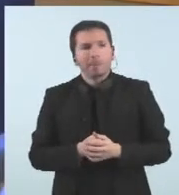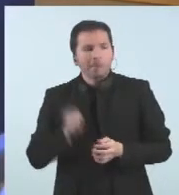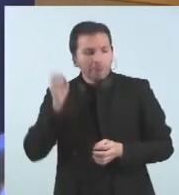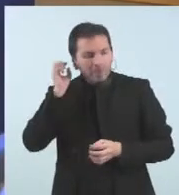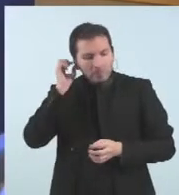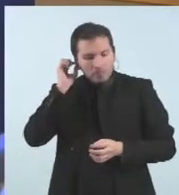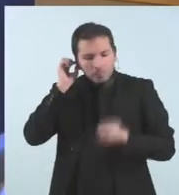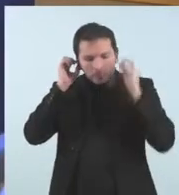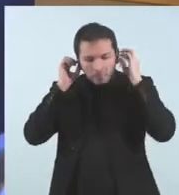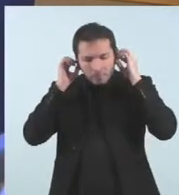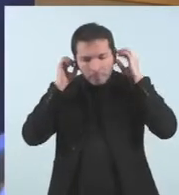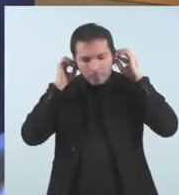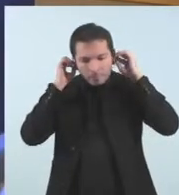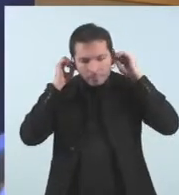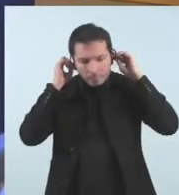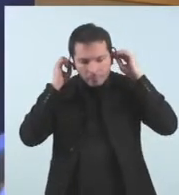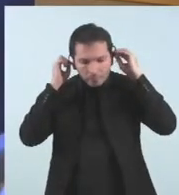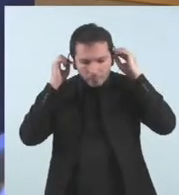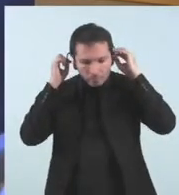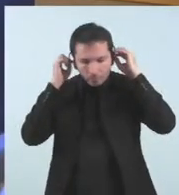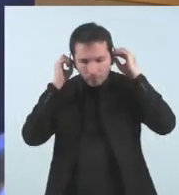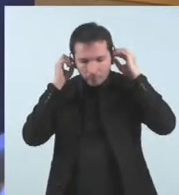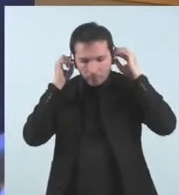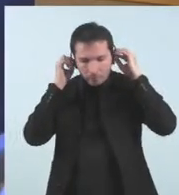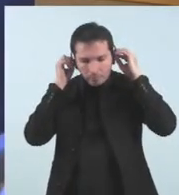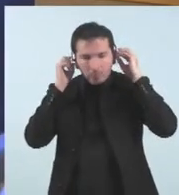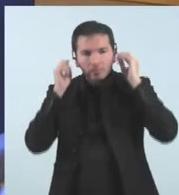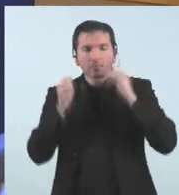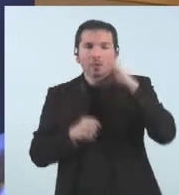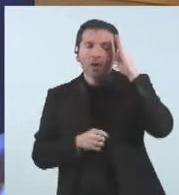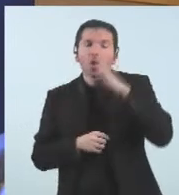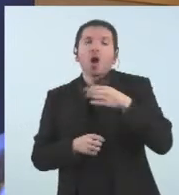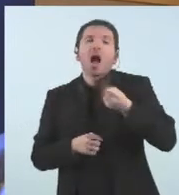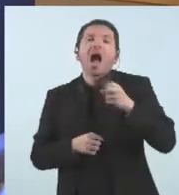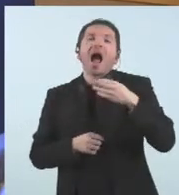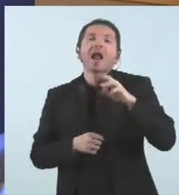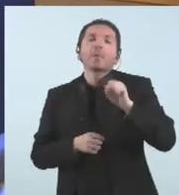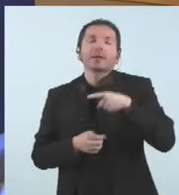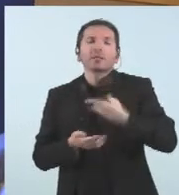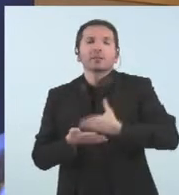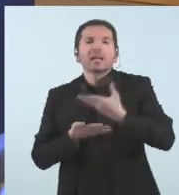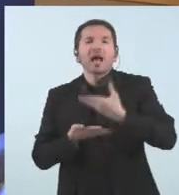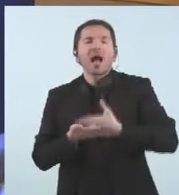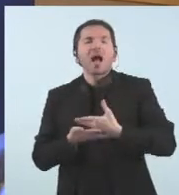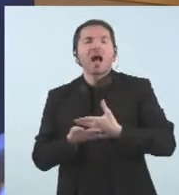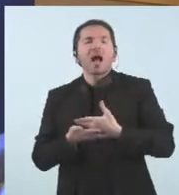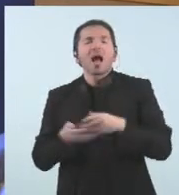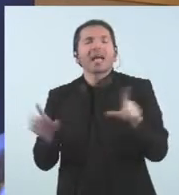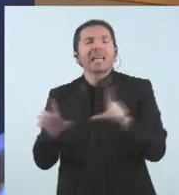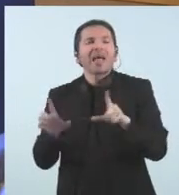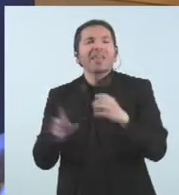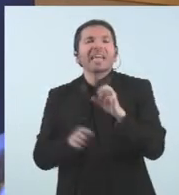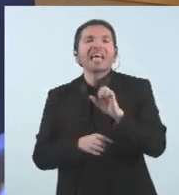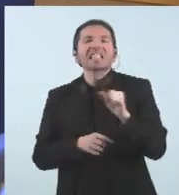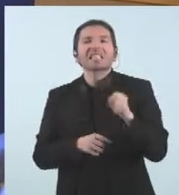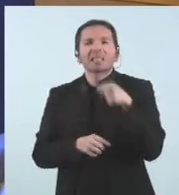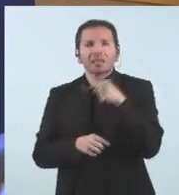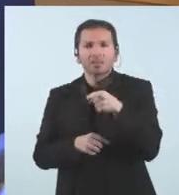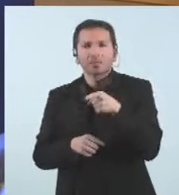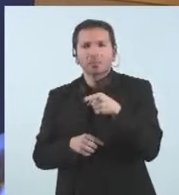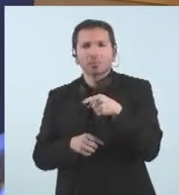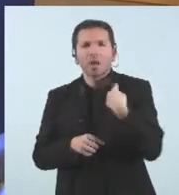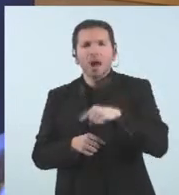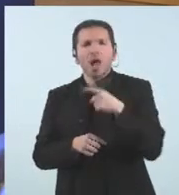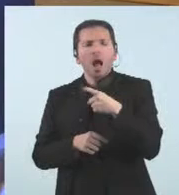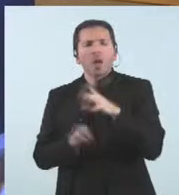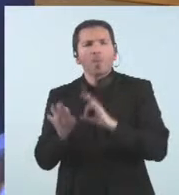gràcies Sí, la bona tarda ministra Albert Sant Joan de la Cadena CER quant abans les baixes del Sars no sé si també té els percentatges més